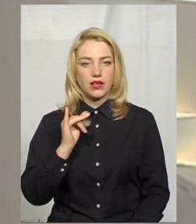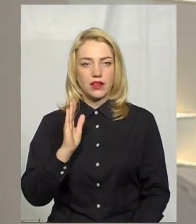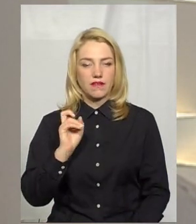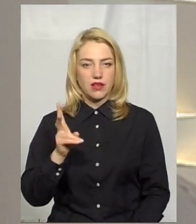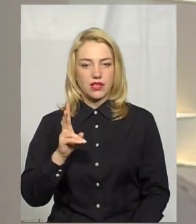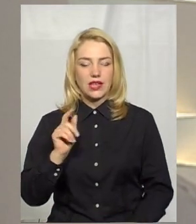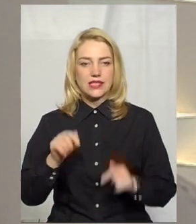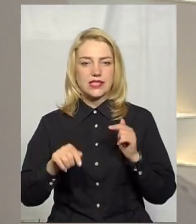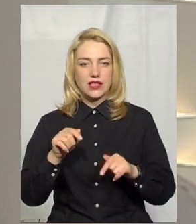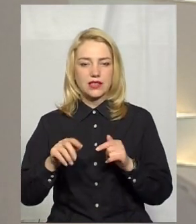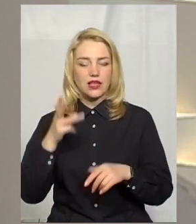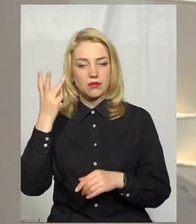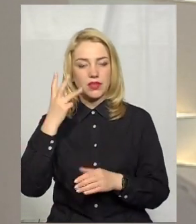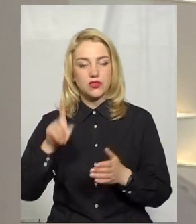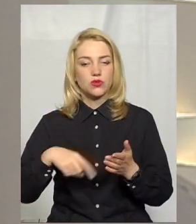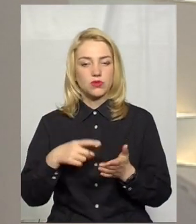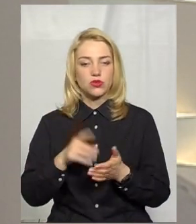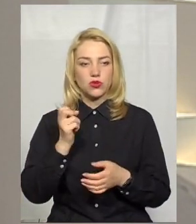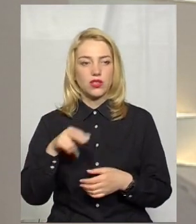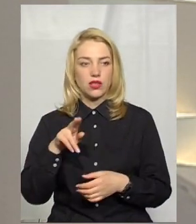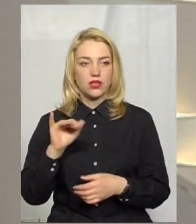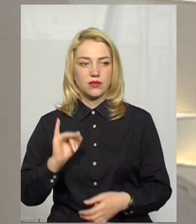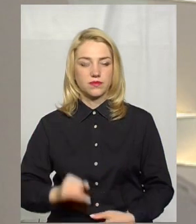секретар Хмельницької міської ради